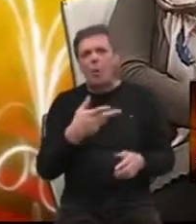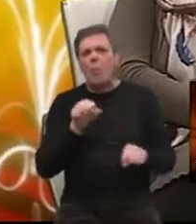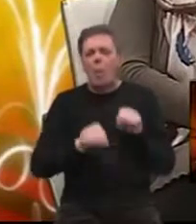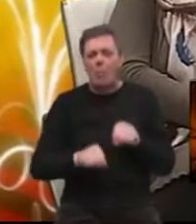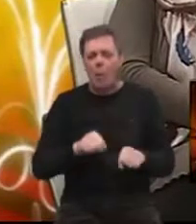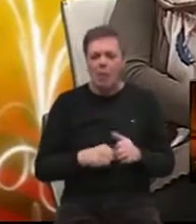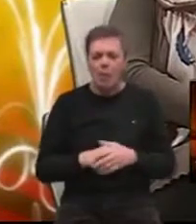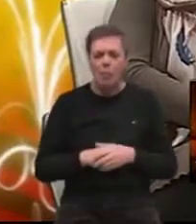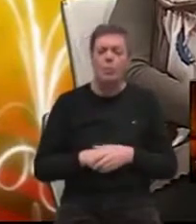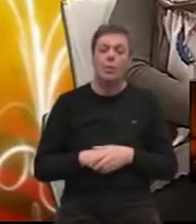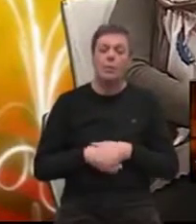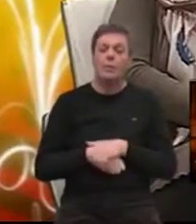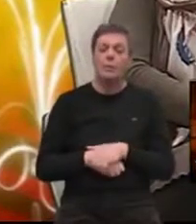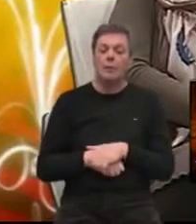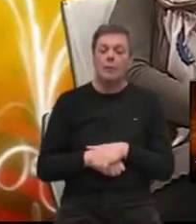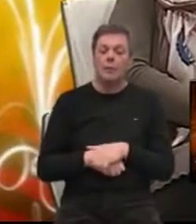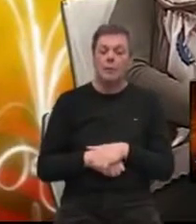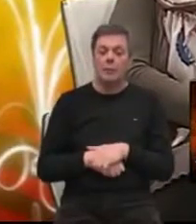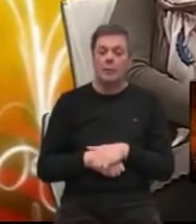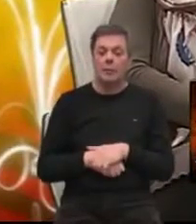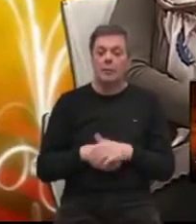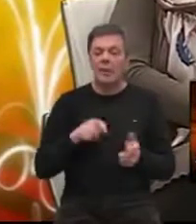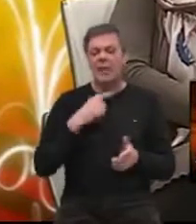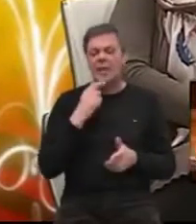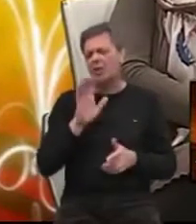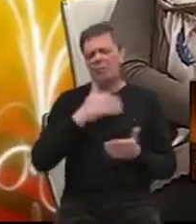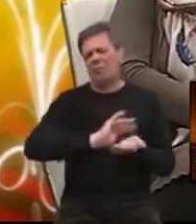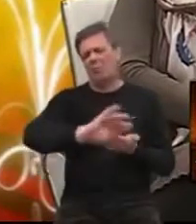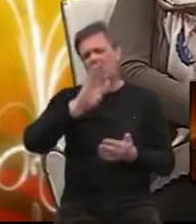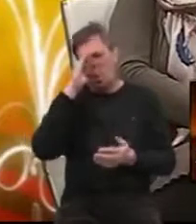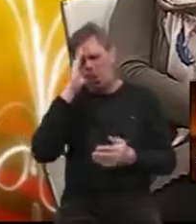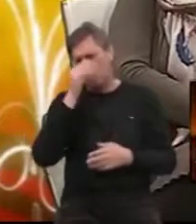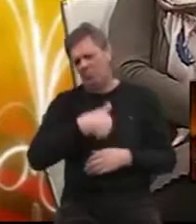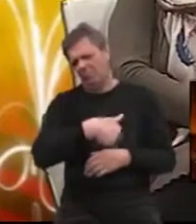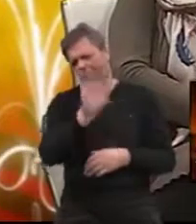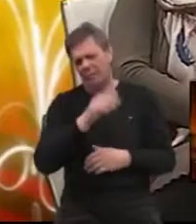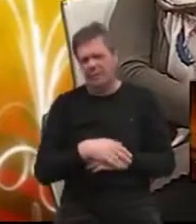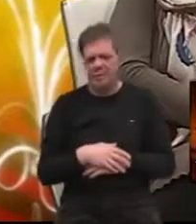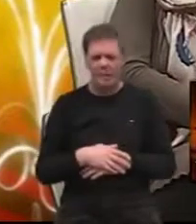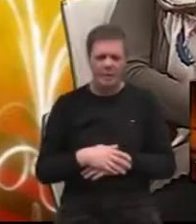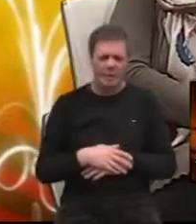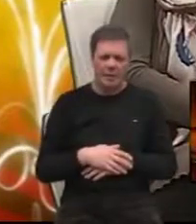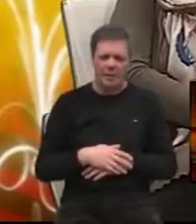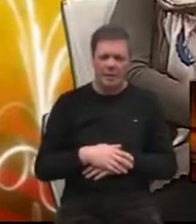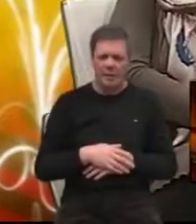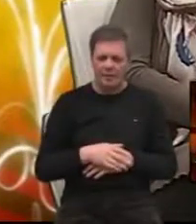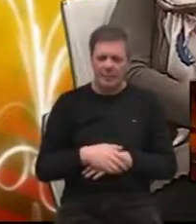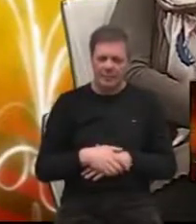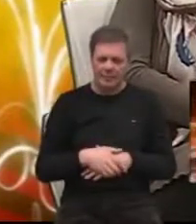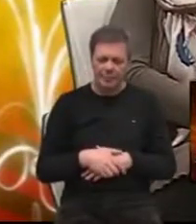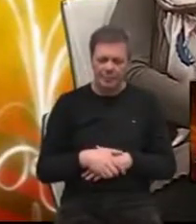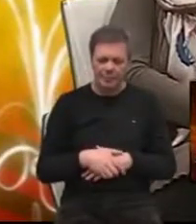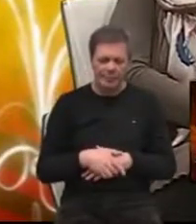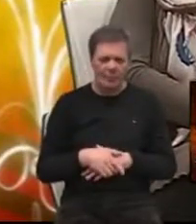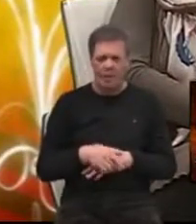ponašanju, za njega se kaže maludje, ma pošvicao je, ma i tako.